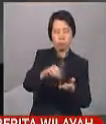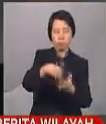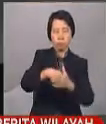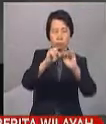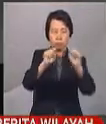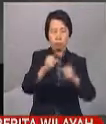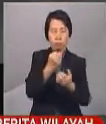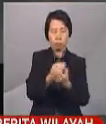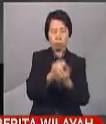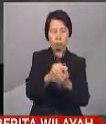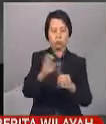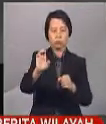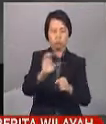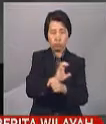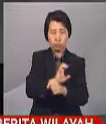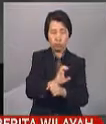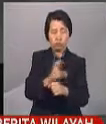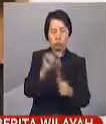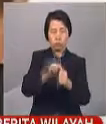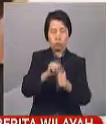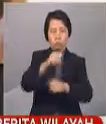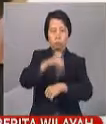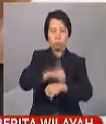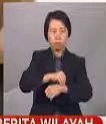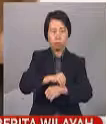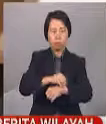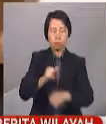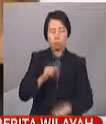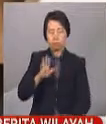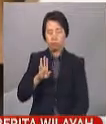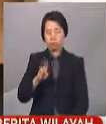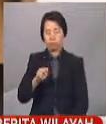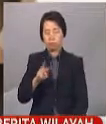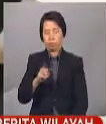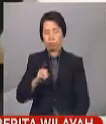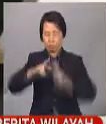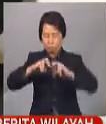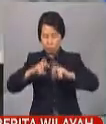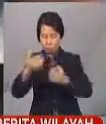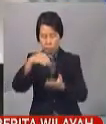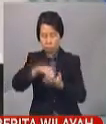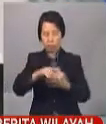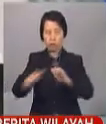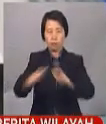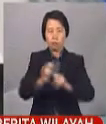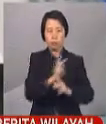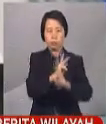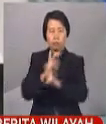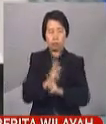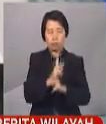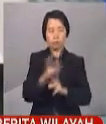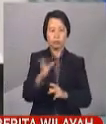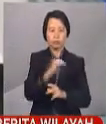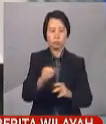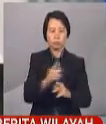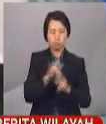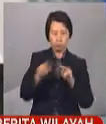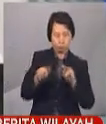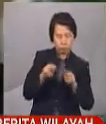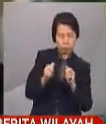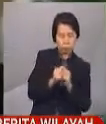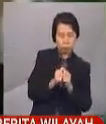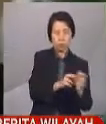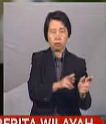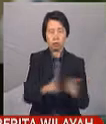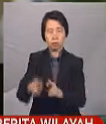adalah mencukupi setiap masa. BNM juga telah mengkaji semula aktiviti pengawal seliaan dan penyeliaan yang dirancang